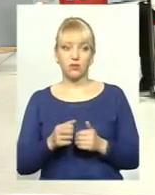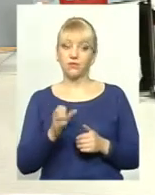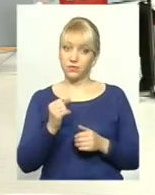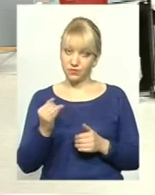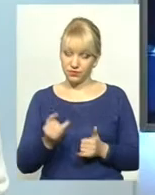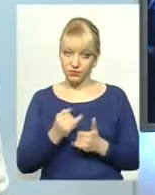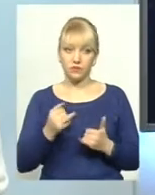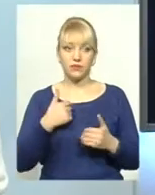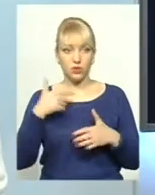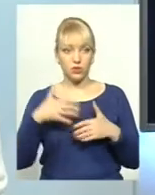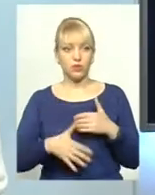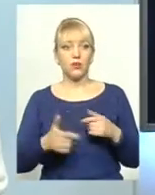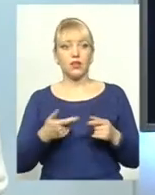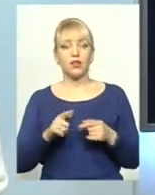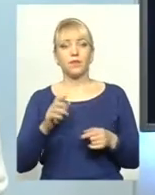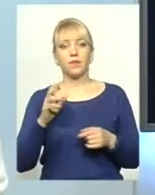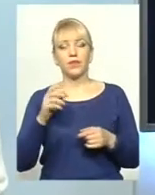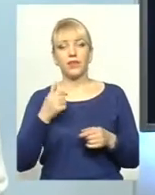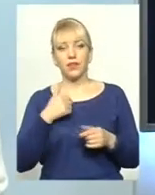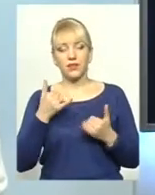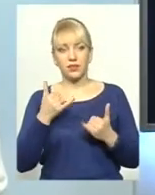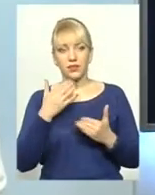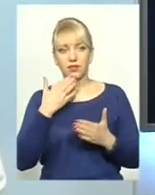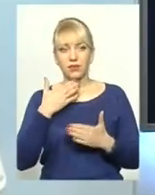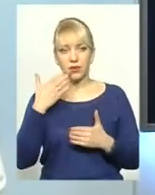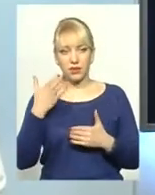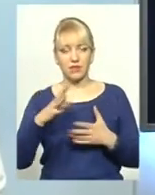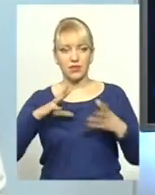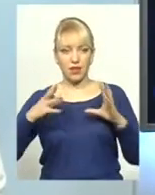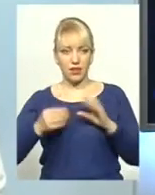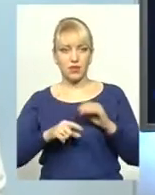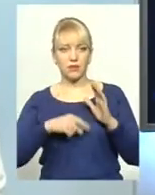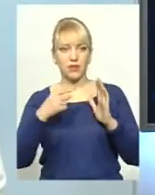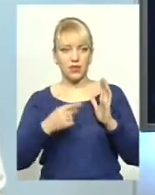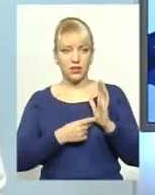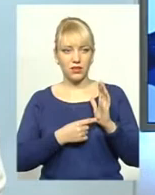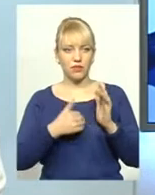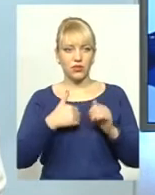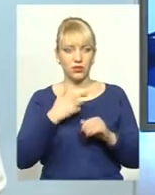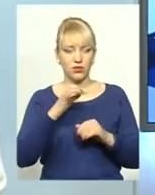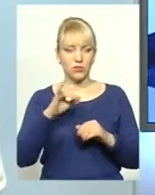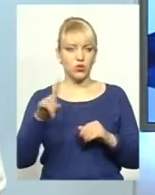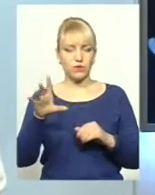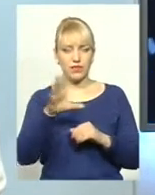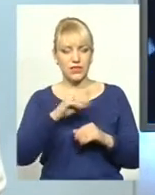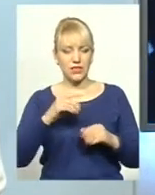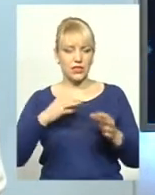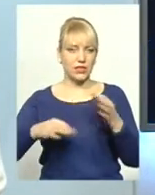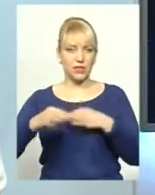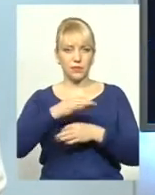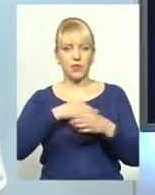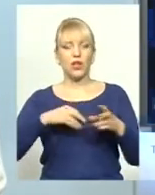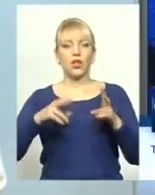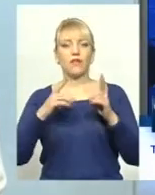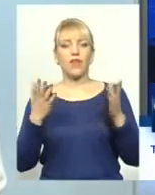Я зрозуміла. Тоді я задаю таке загальне питання, хотіла, щоб всі долучалися до розмови. Скажіть, у яких